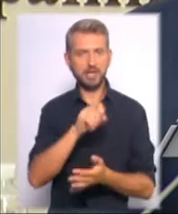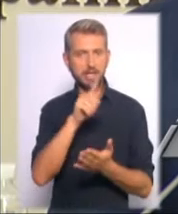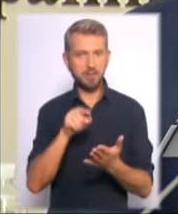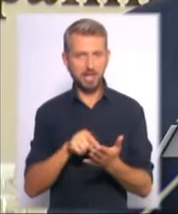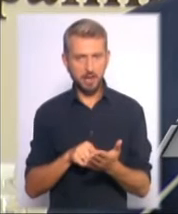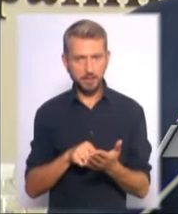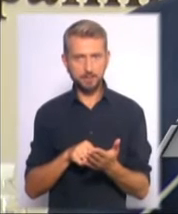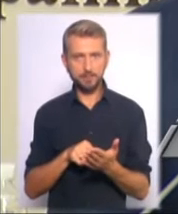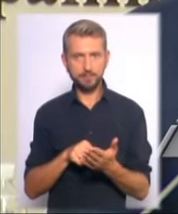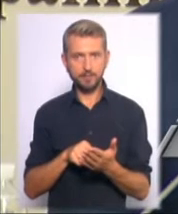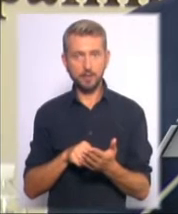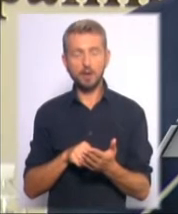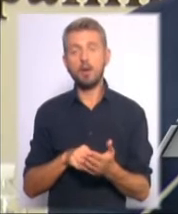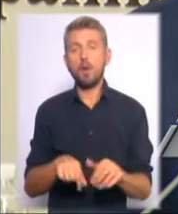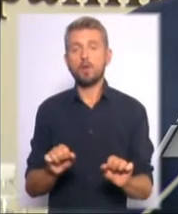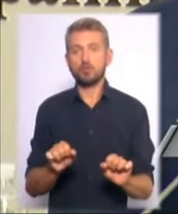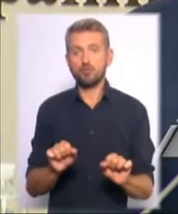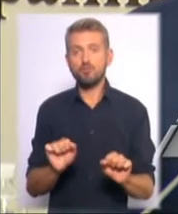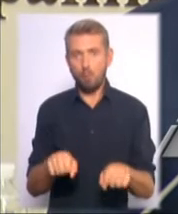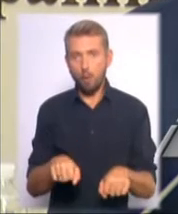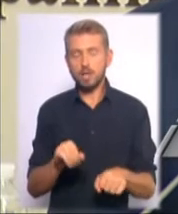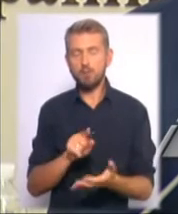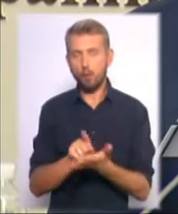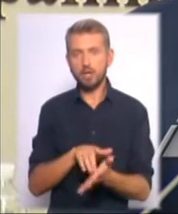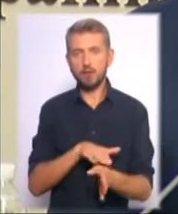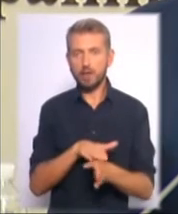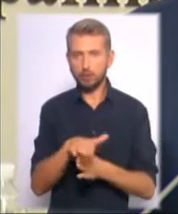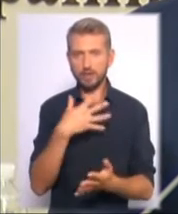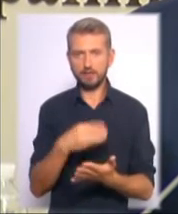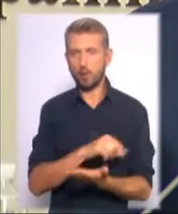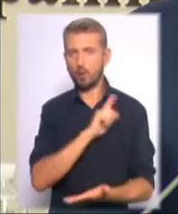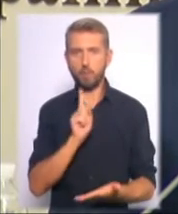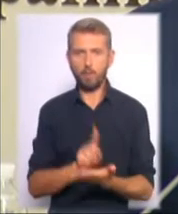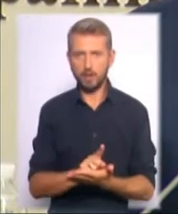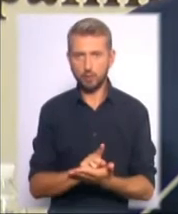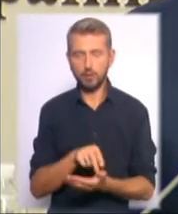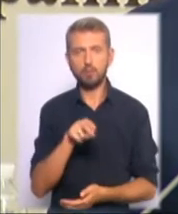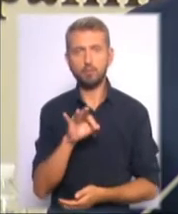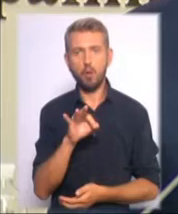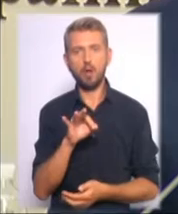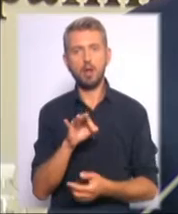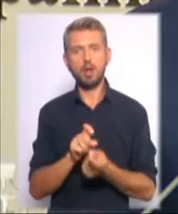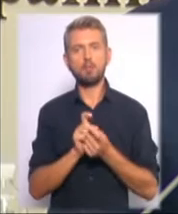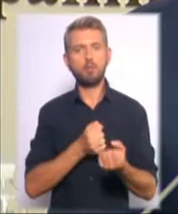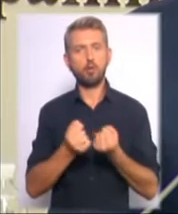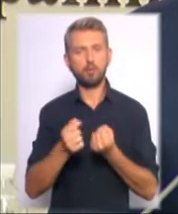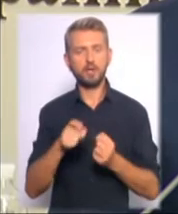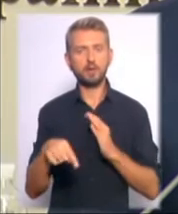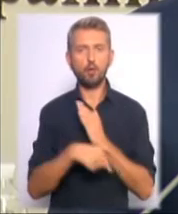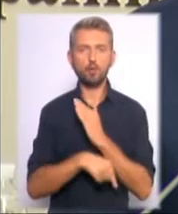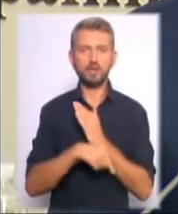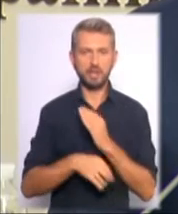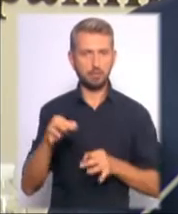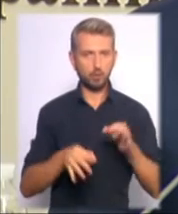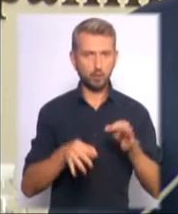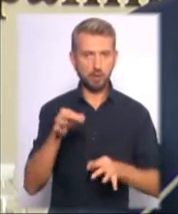зможе і повинна виконати свій обов'язок по боротьбі з корупційними суддями,